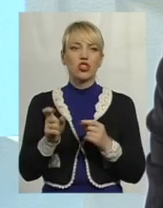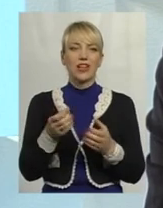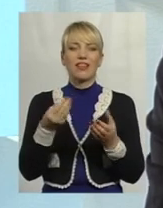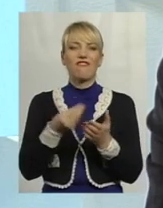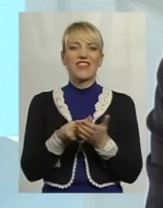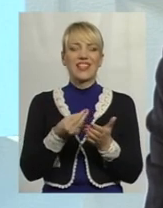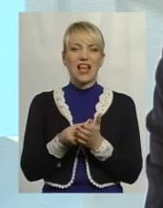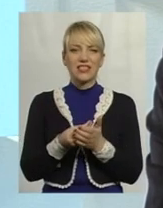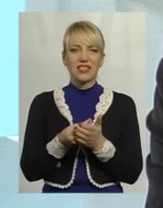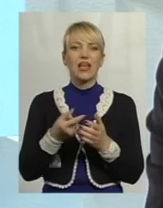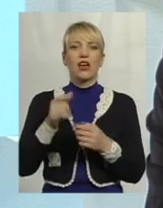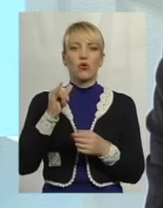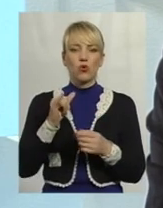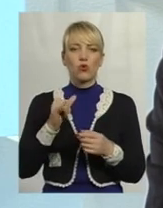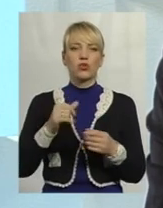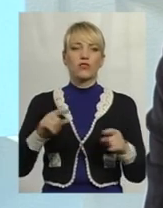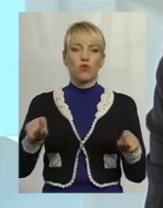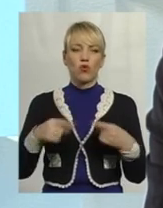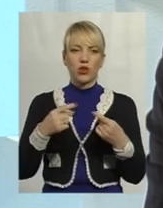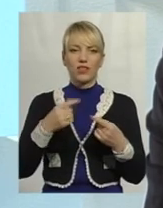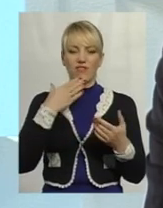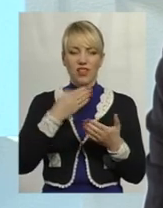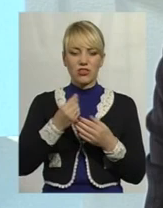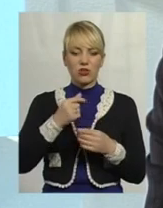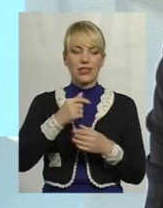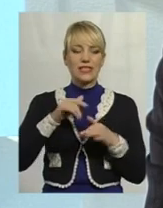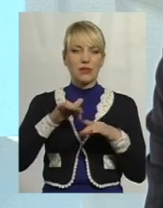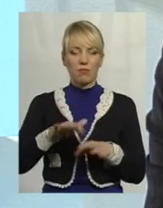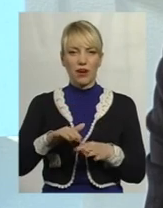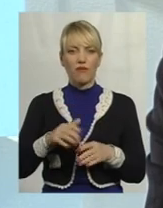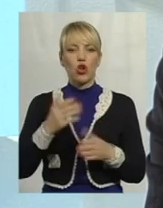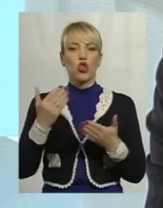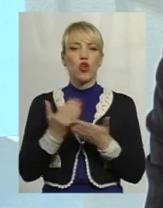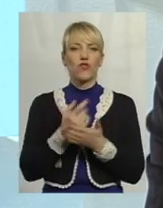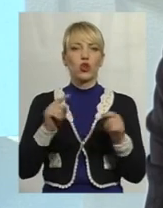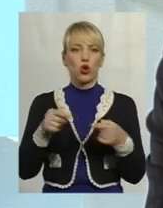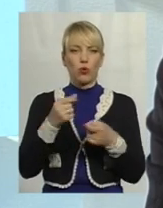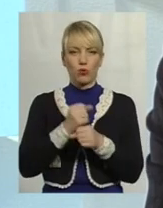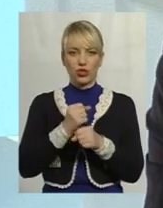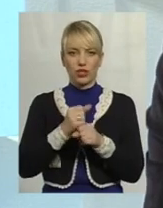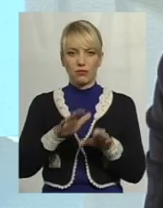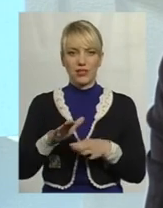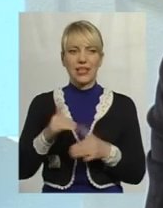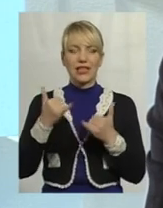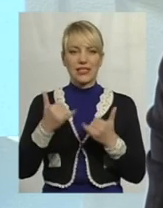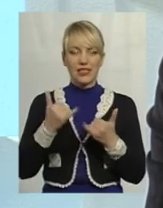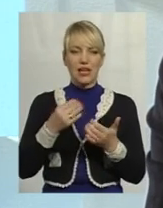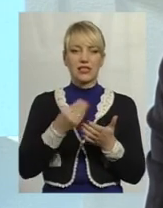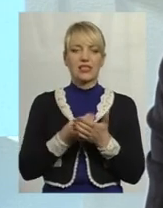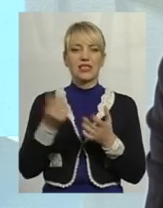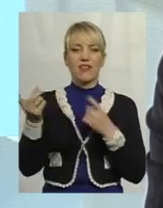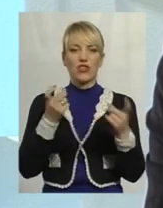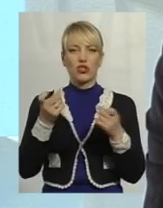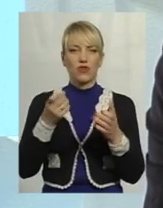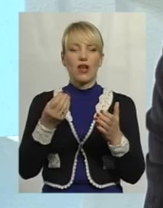розвиток власної справи, у створенні нових робочих місць. Наразі профінансовано, тобто вже залучили фінансування, понад 100